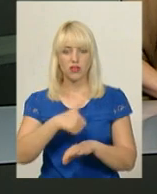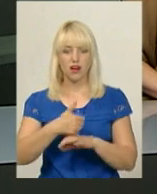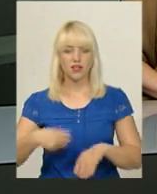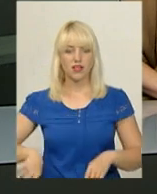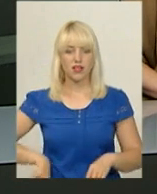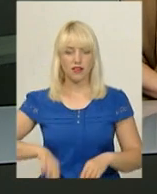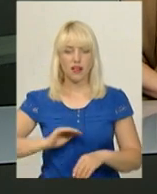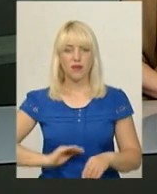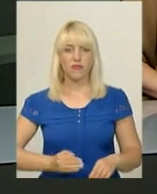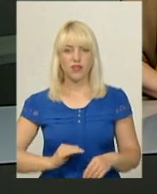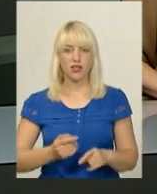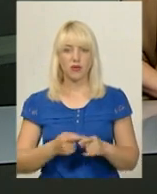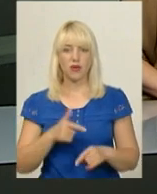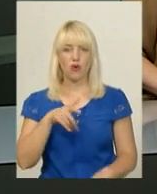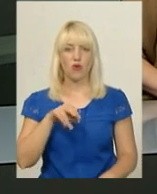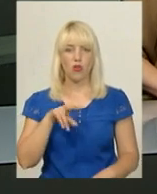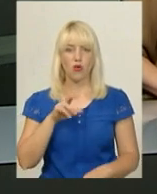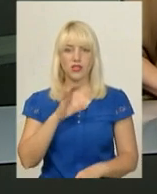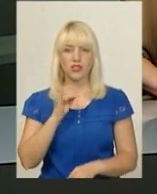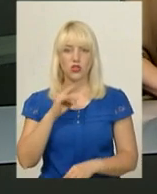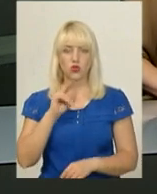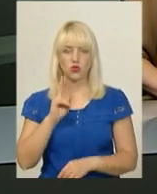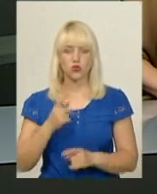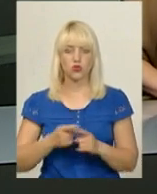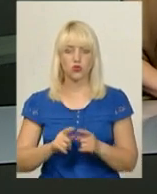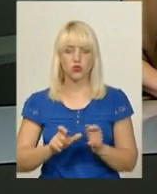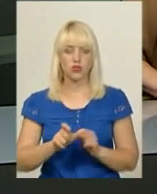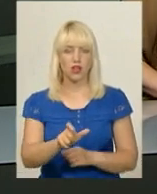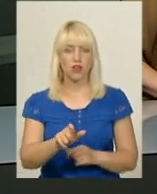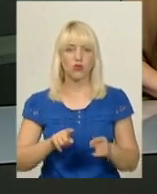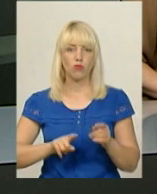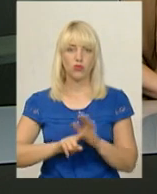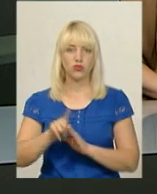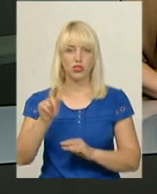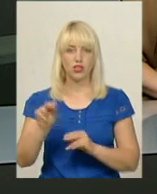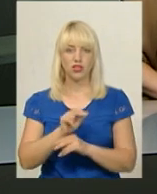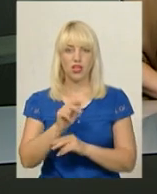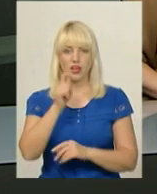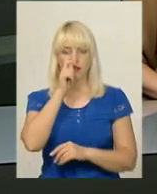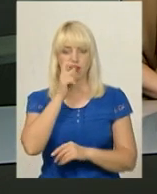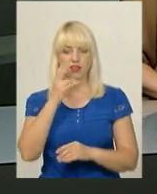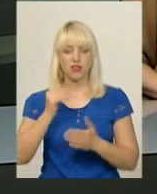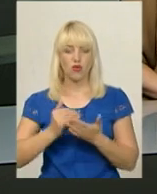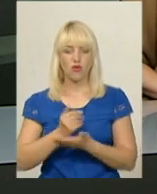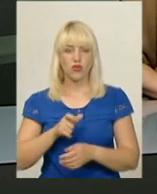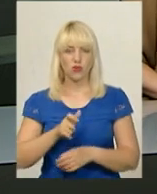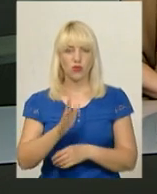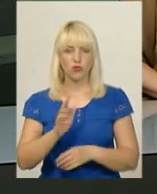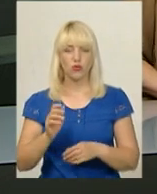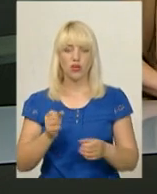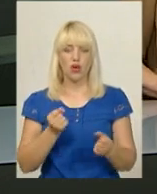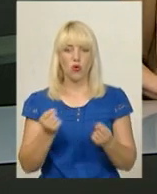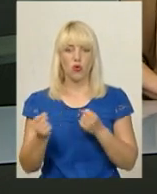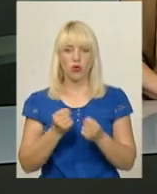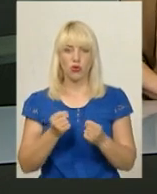фірми-підрядника Максим Волосінчук. Нагадаю, цю ділянку почали ремонтувати в квітні. На новій дорозі ще планують укріпити узбіччя